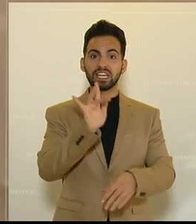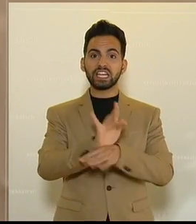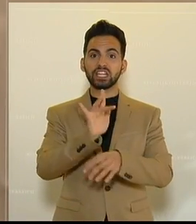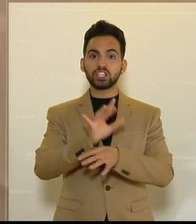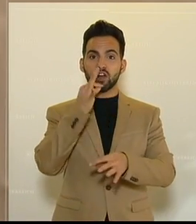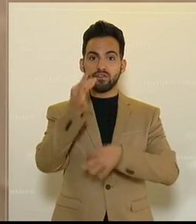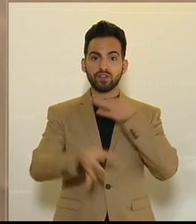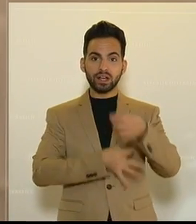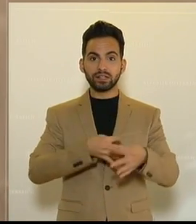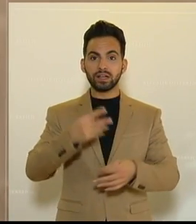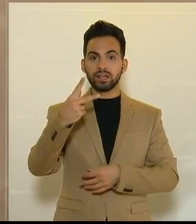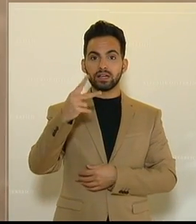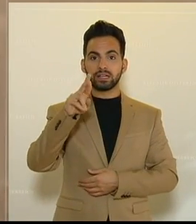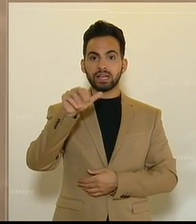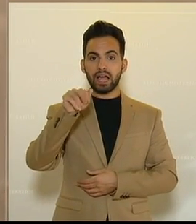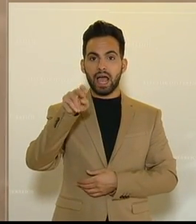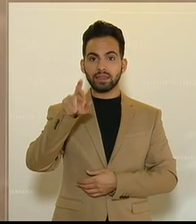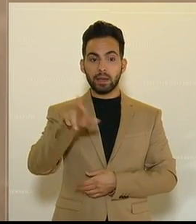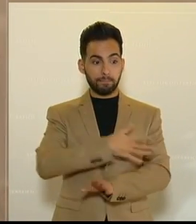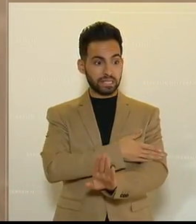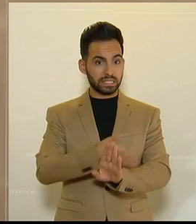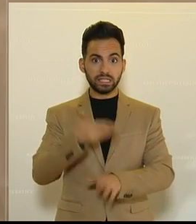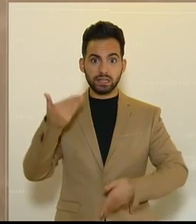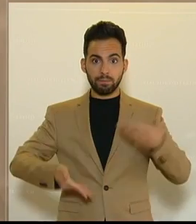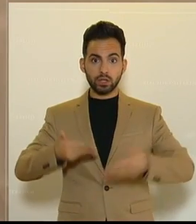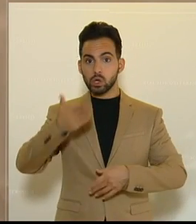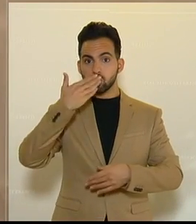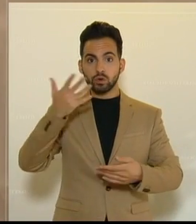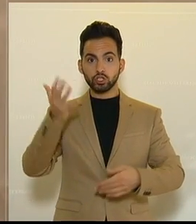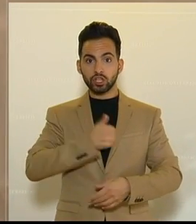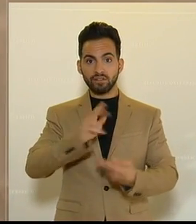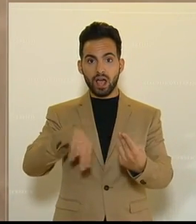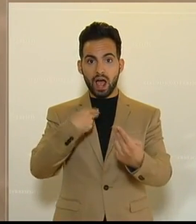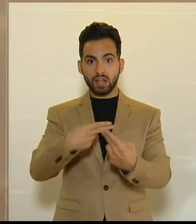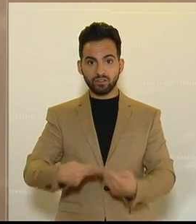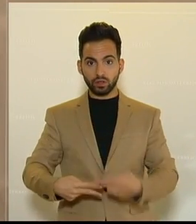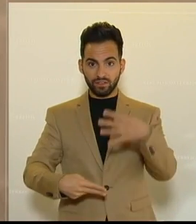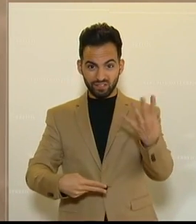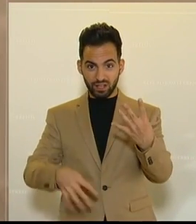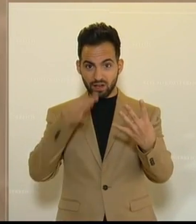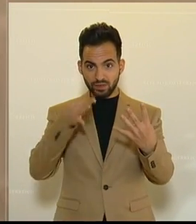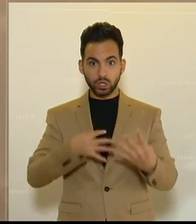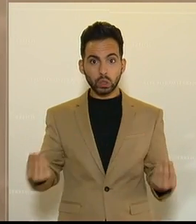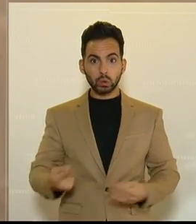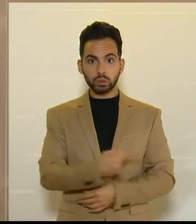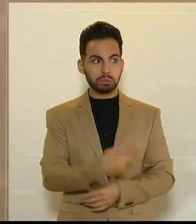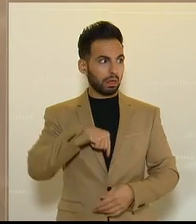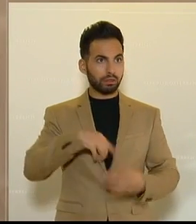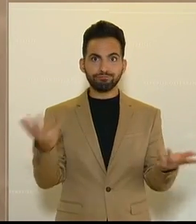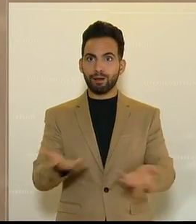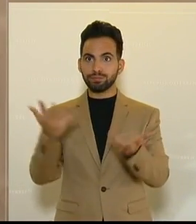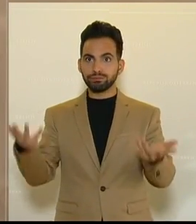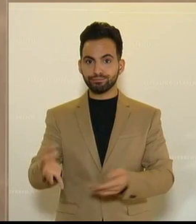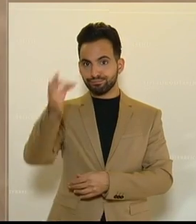Fragen von Jan Krainer bis zum Ende dieser Debatte nicht beantwortet wurden, weil sie nicht beantwortet werden